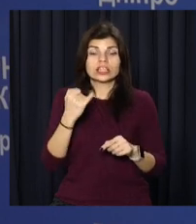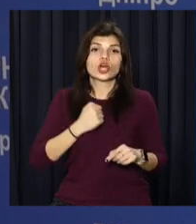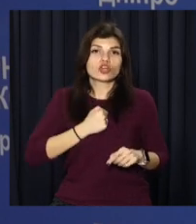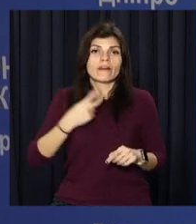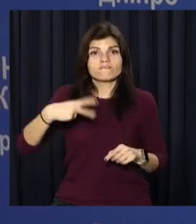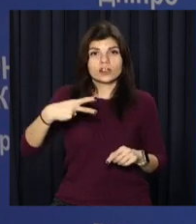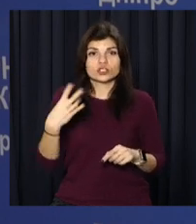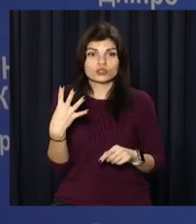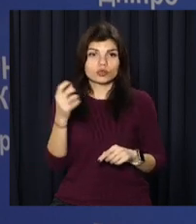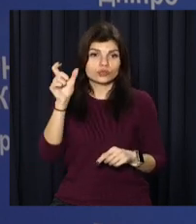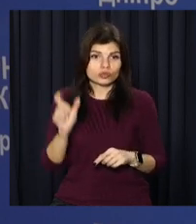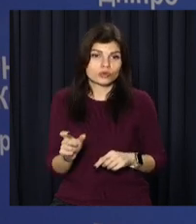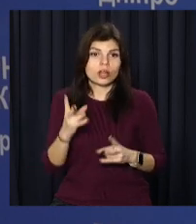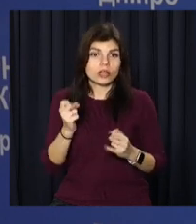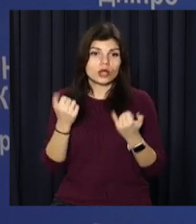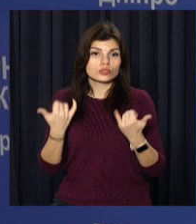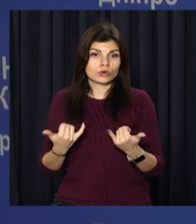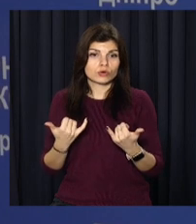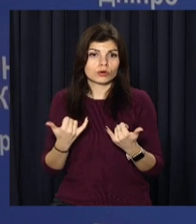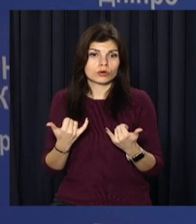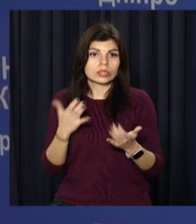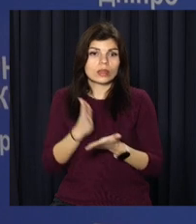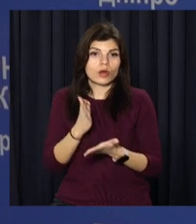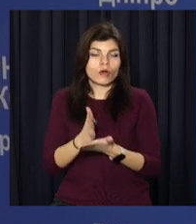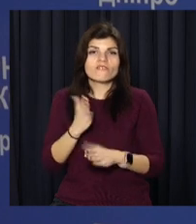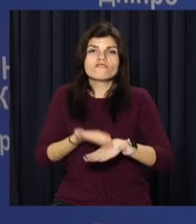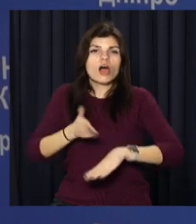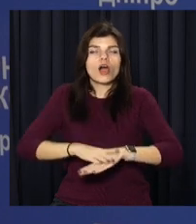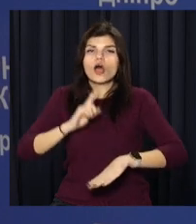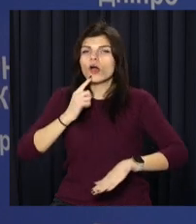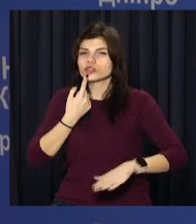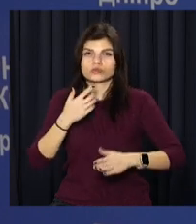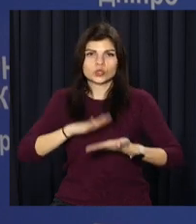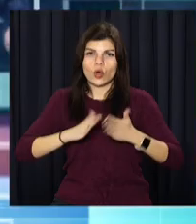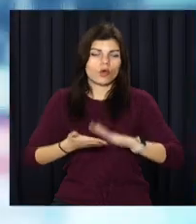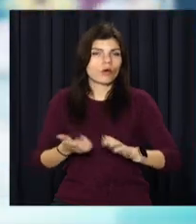людини на сьогодні знаходяться в важкому стані.